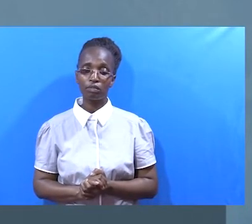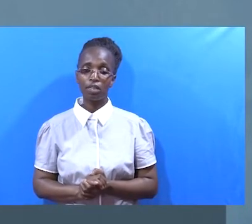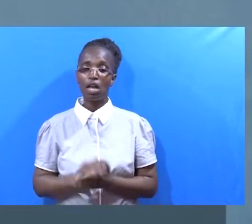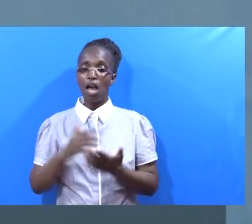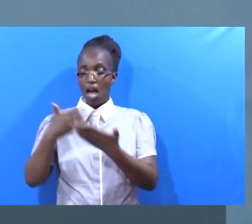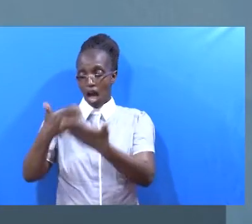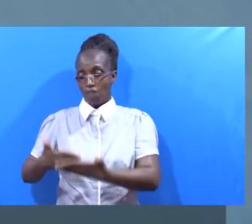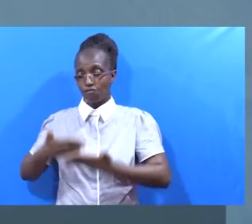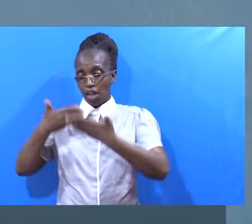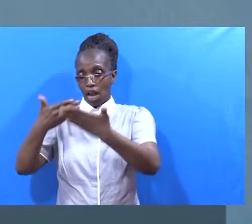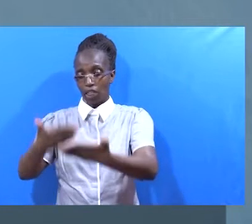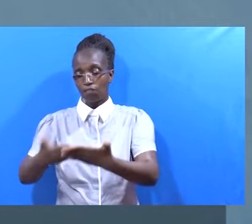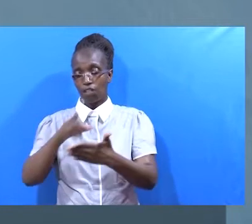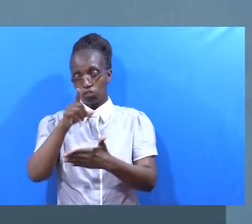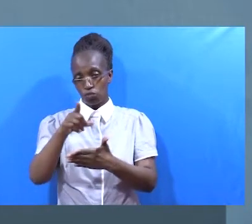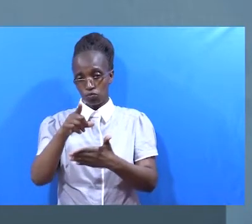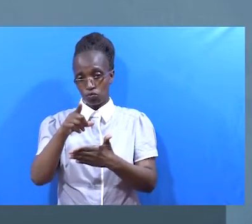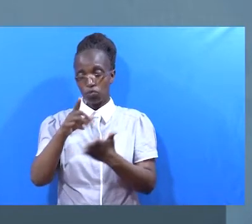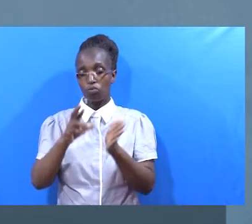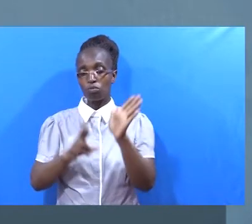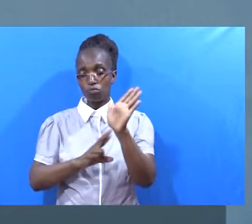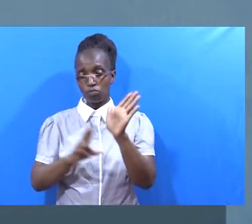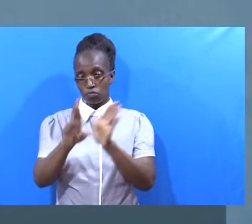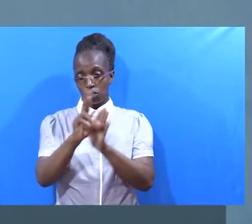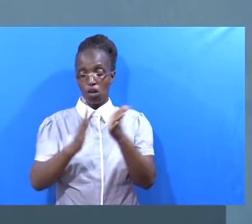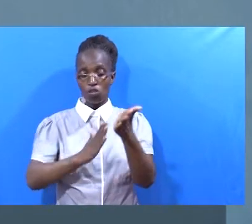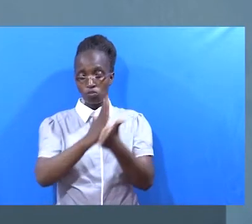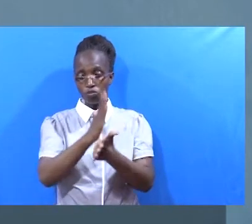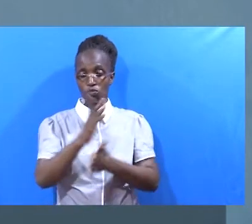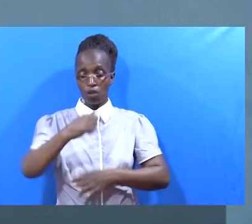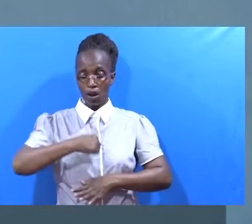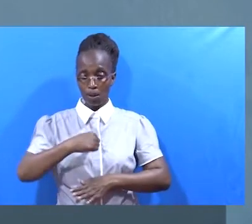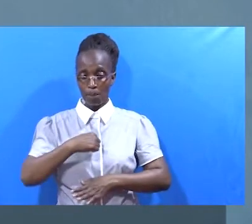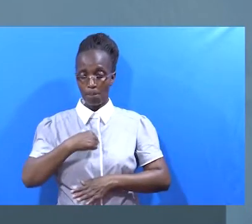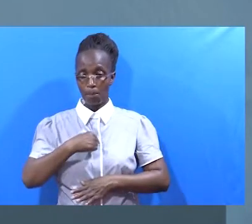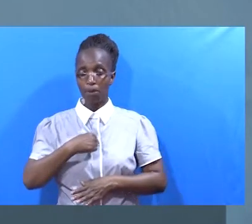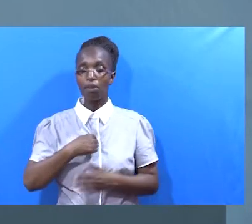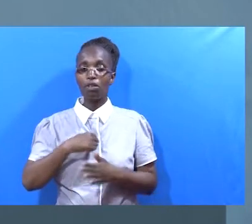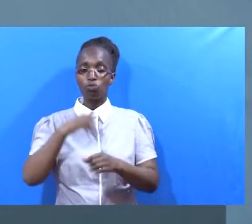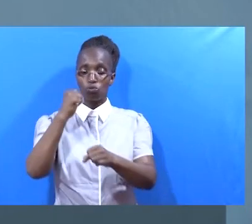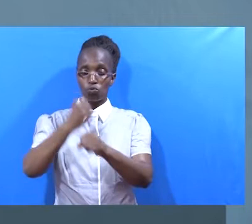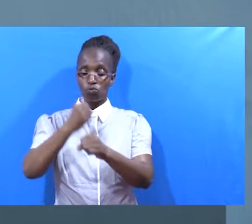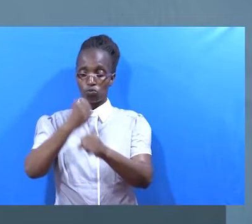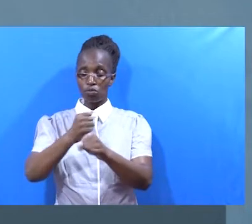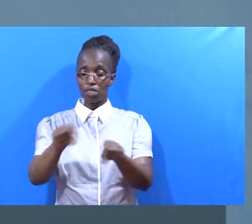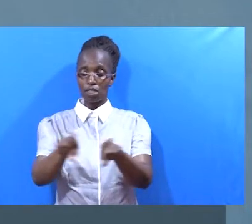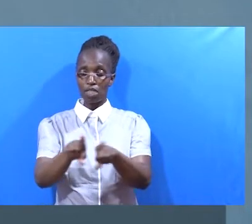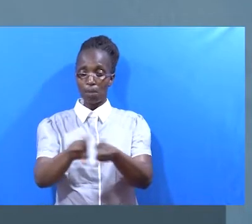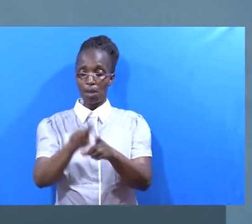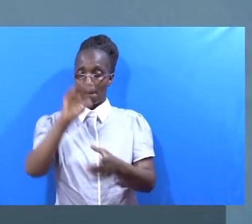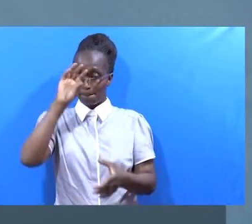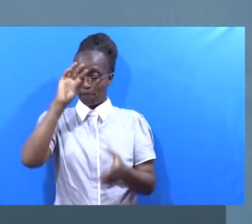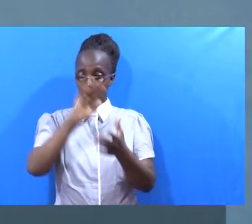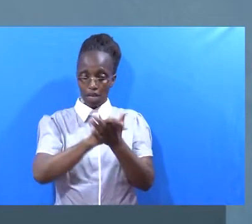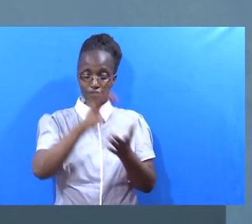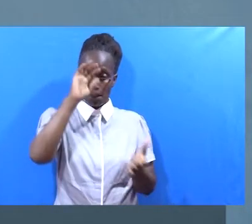Wakua nimewapa kilelezo Ili kama mimi nilivyo watenda Nanyi mtende vivyo